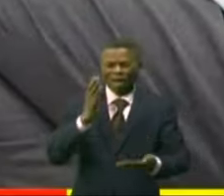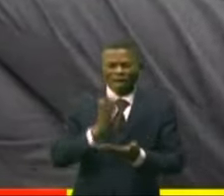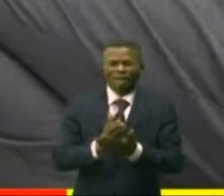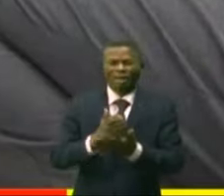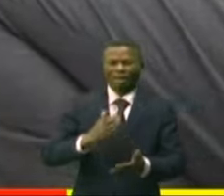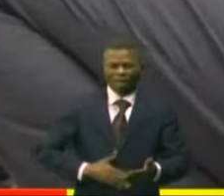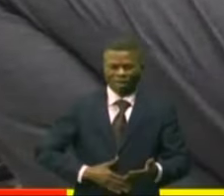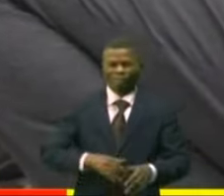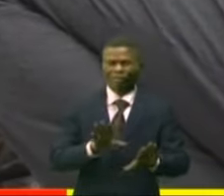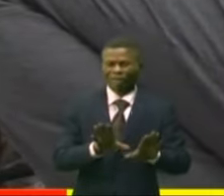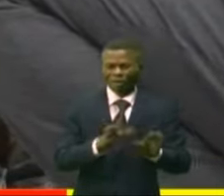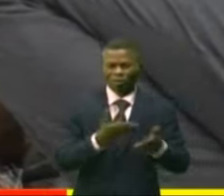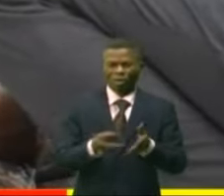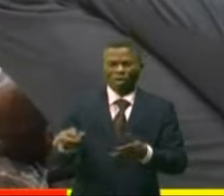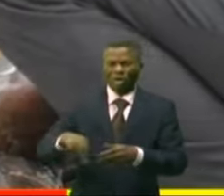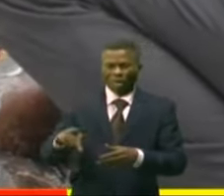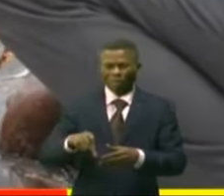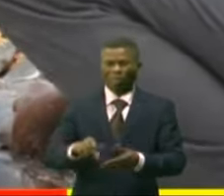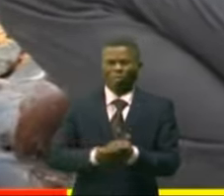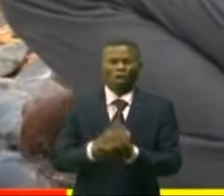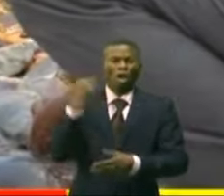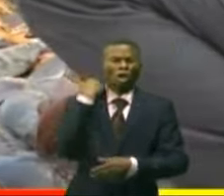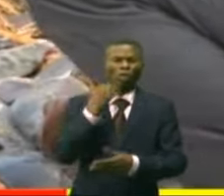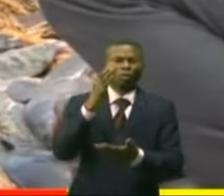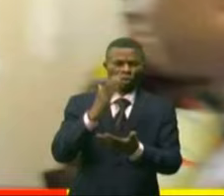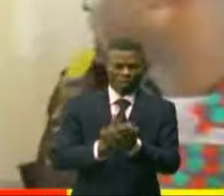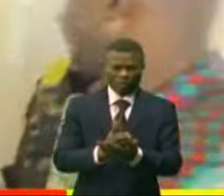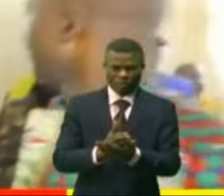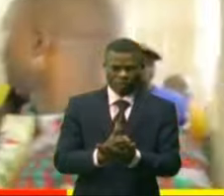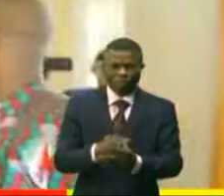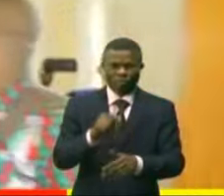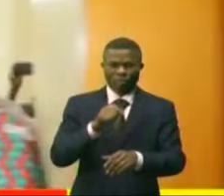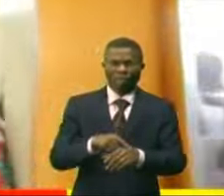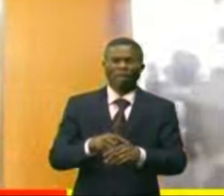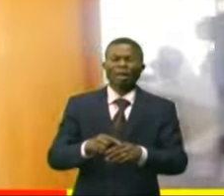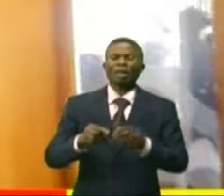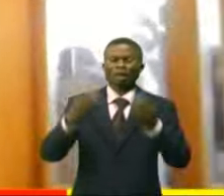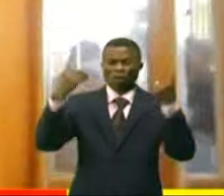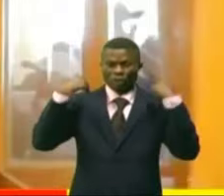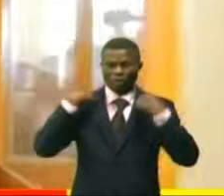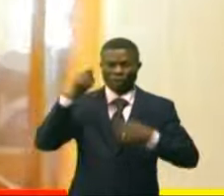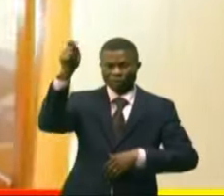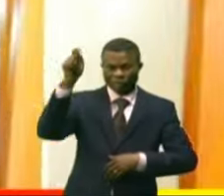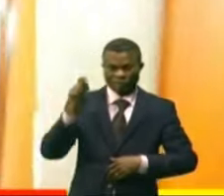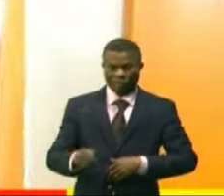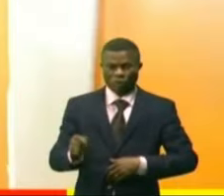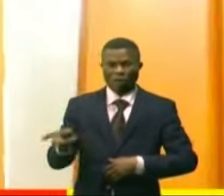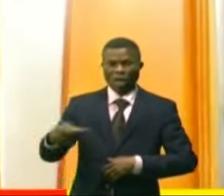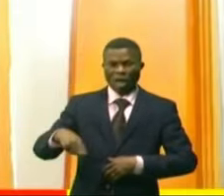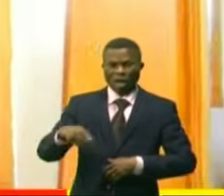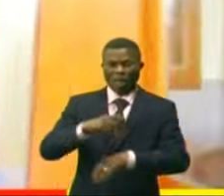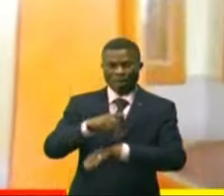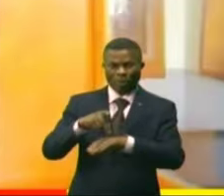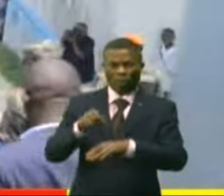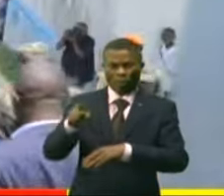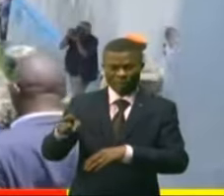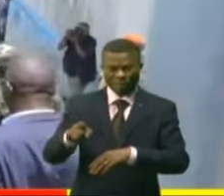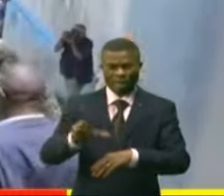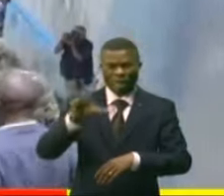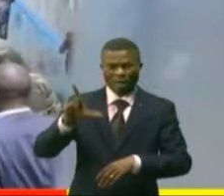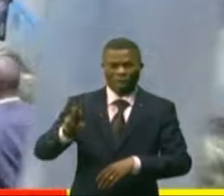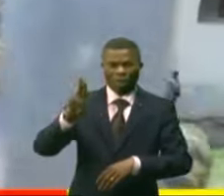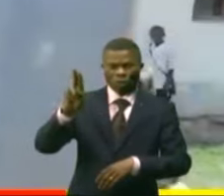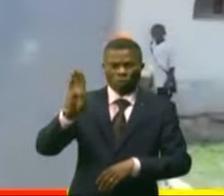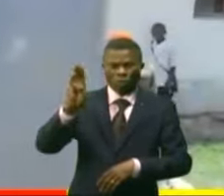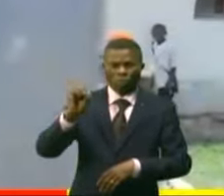poissons en provenance de l'Ouganda. Rappelons-qu'il, le temps de siège à l'Itouris sous le commandement du lieutenant général Nuboyanka Chumajoun